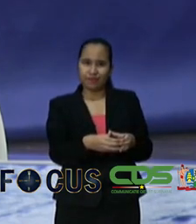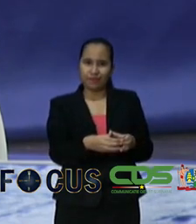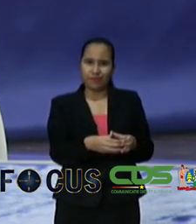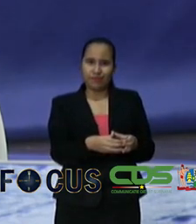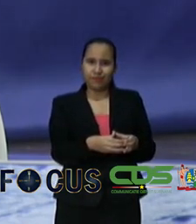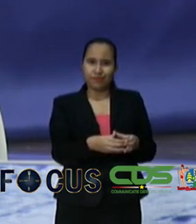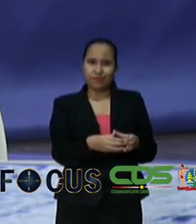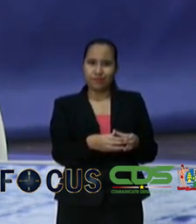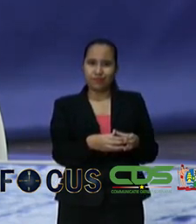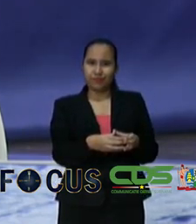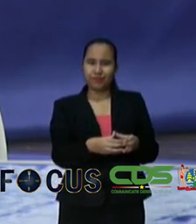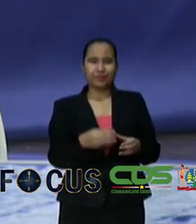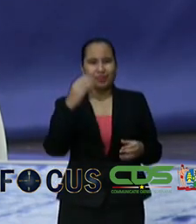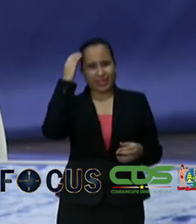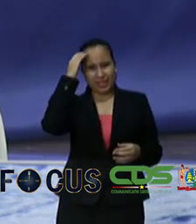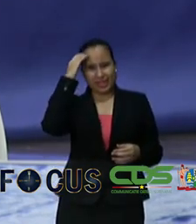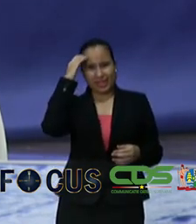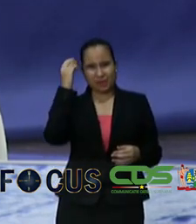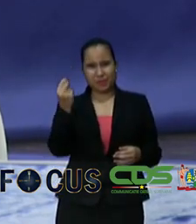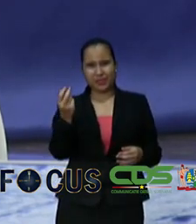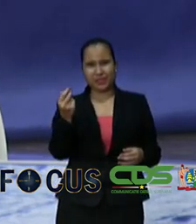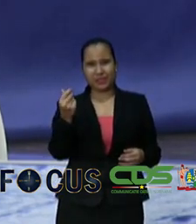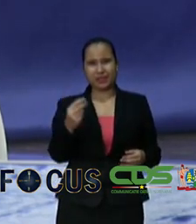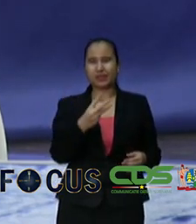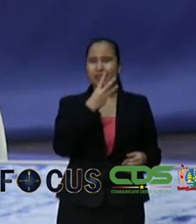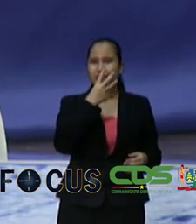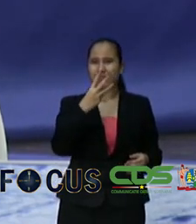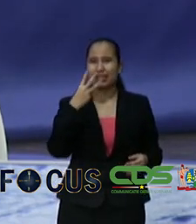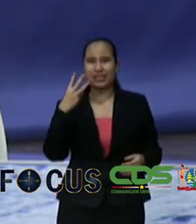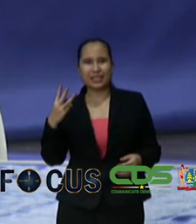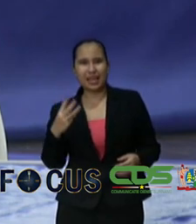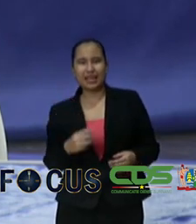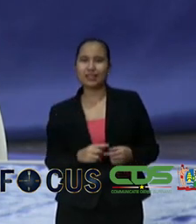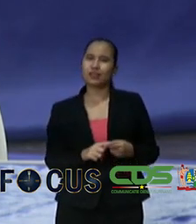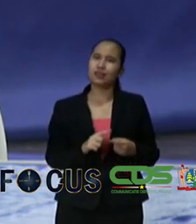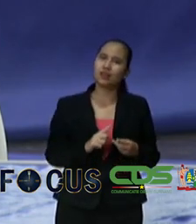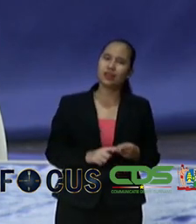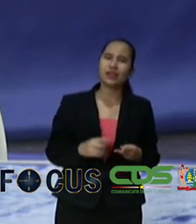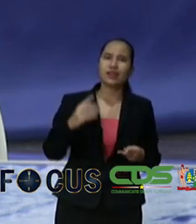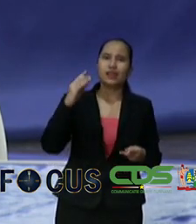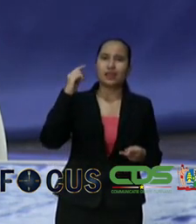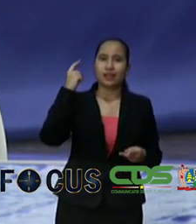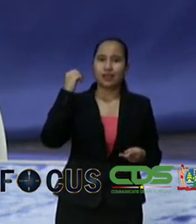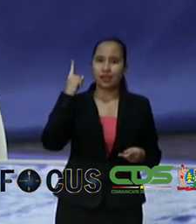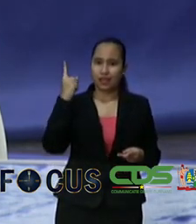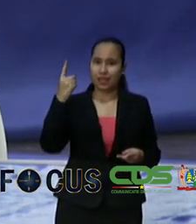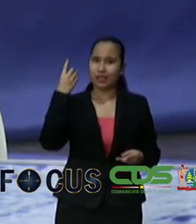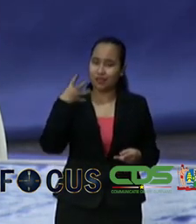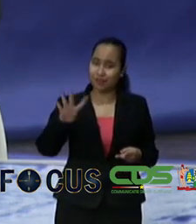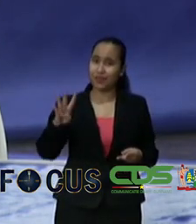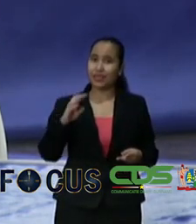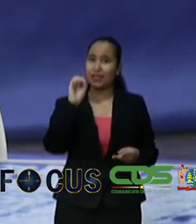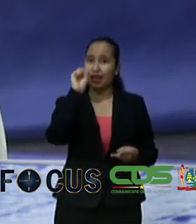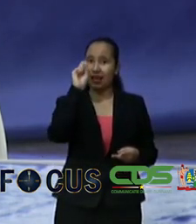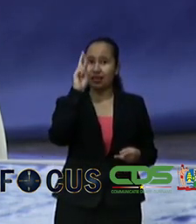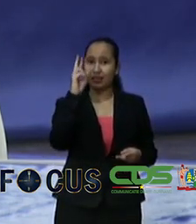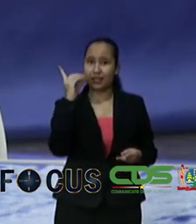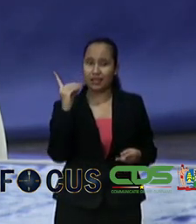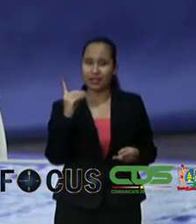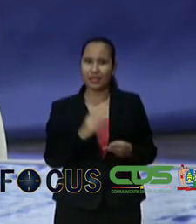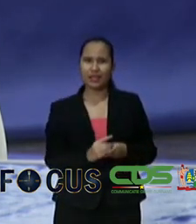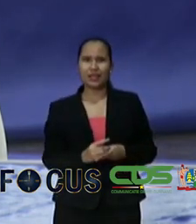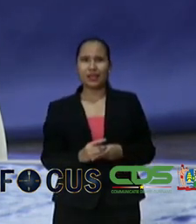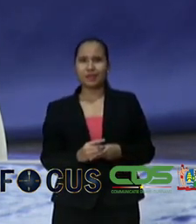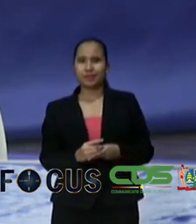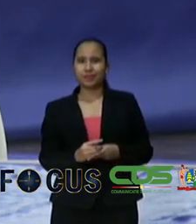herkennen de bedragen als we praten over bedragen van 33, 41 SRD en dat soort zaken dat u weet dat een zwakke huishoudens daarmee niet zou kunnen